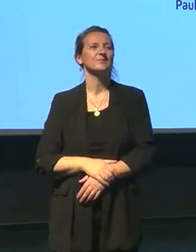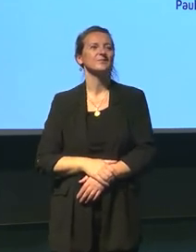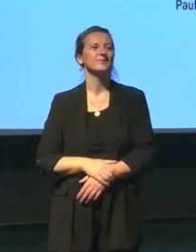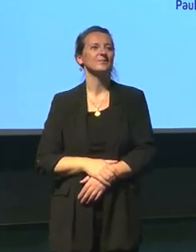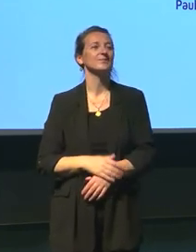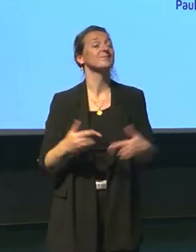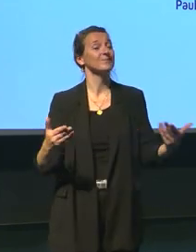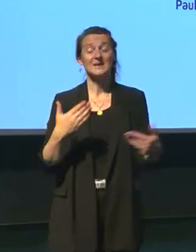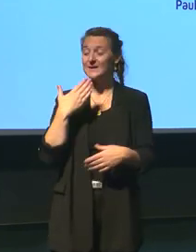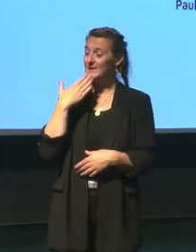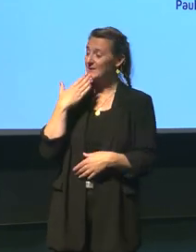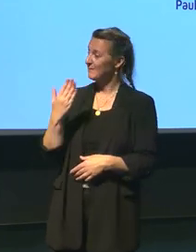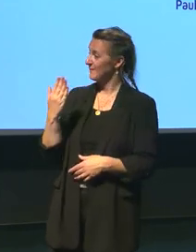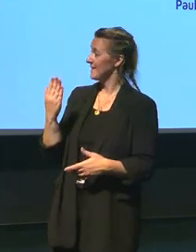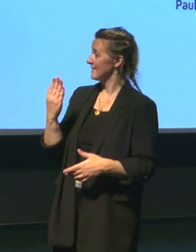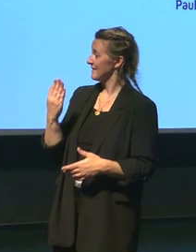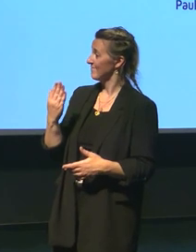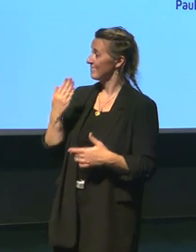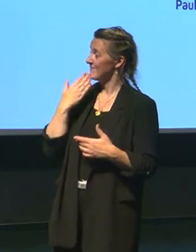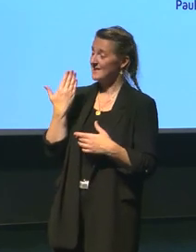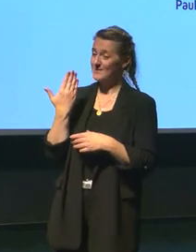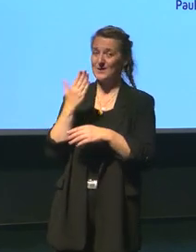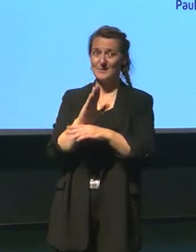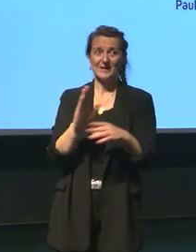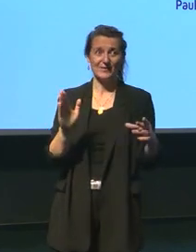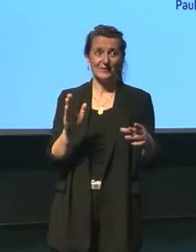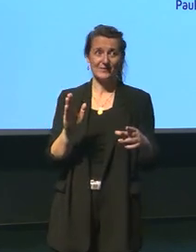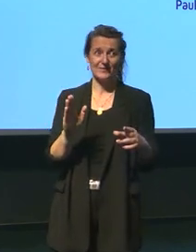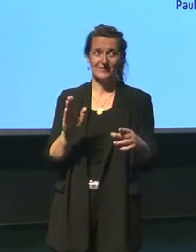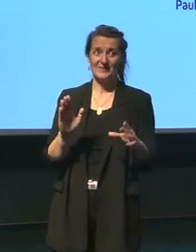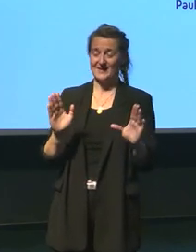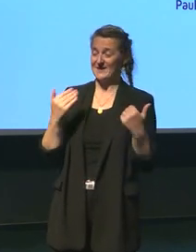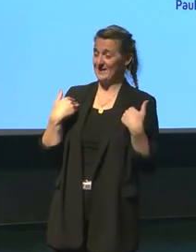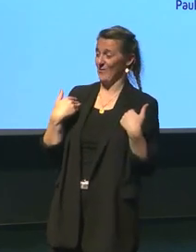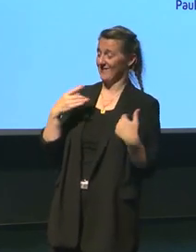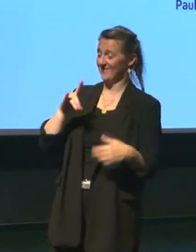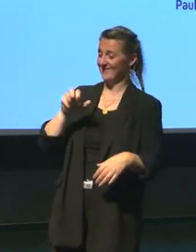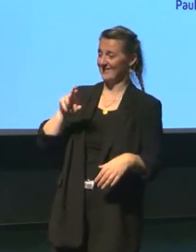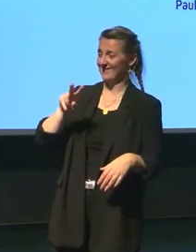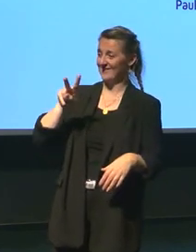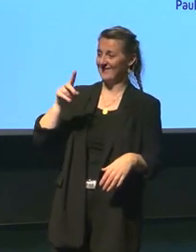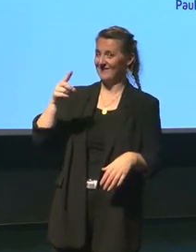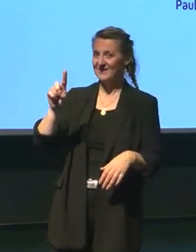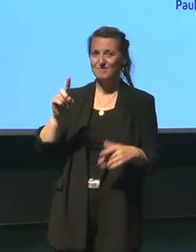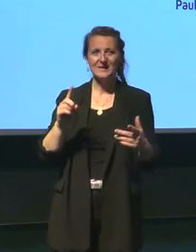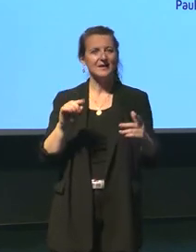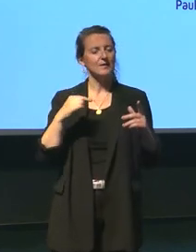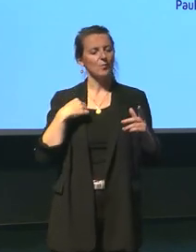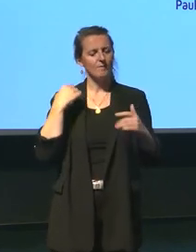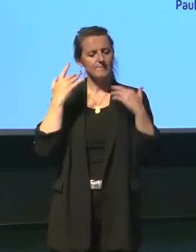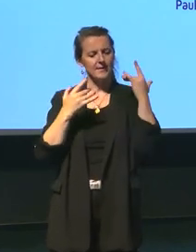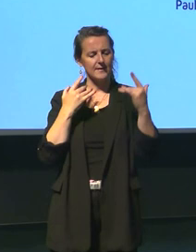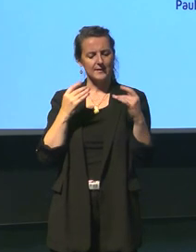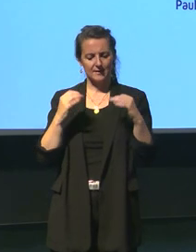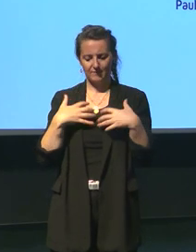donc merci Paul pour l'exposé j'ai arrivé là ouais donc je suis je suis préoccupé par le rapport